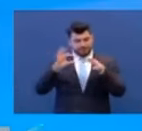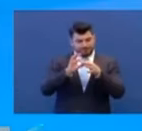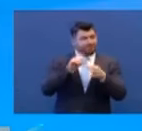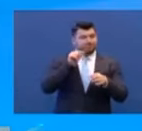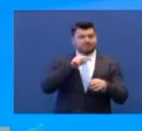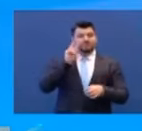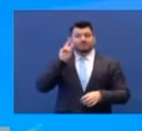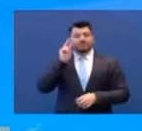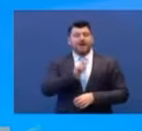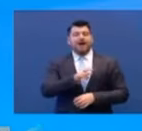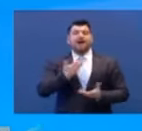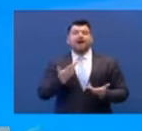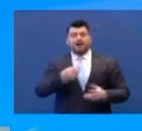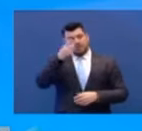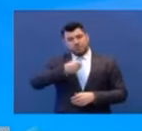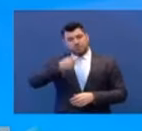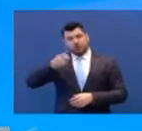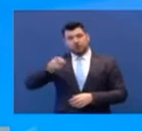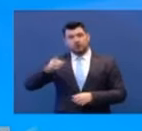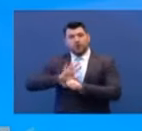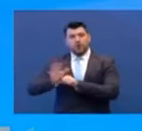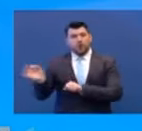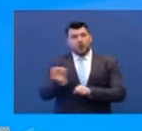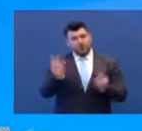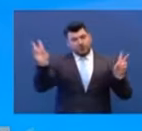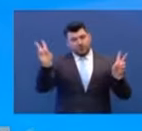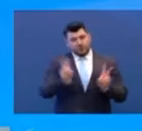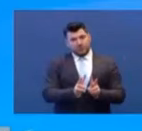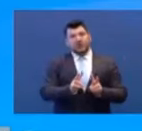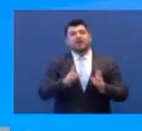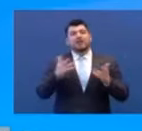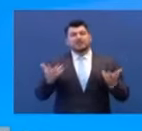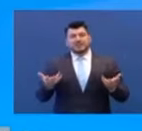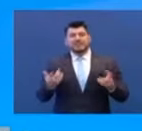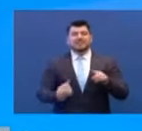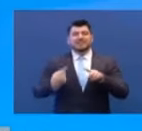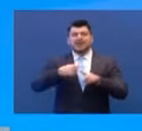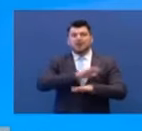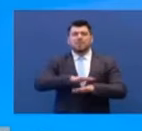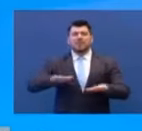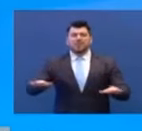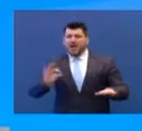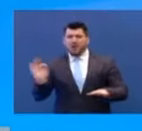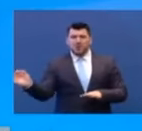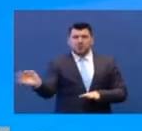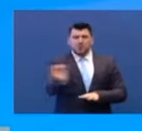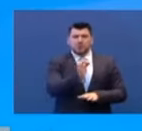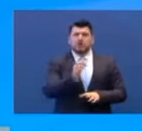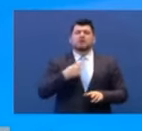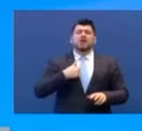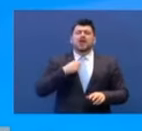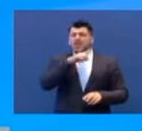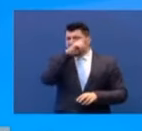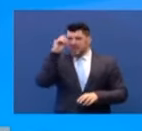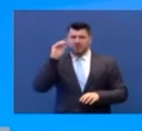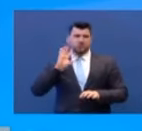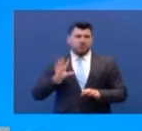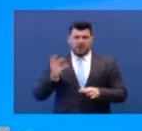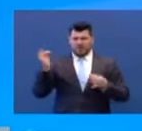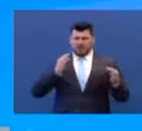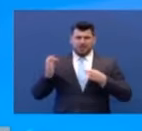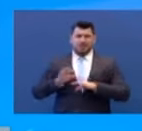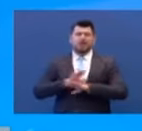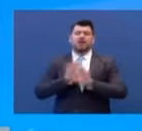καθοδική πορεία της επιδημίας, με το ότι τα παιδιά κολλάνε και μεταδίδουν τον ιό πιο δύσκολα, με το ότι τώρα που ανεβαίνει η